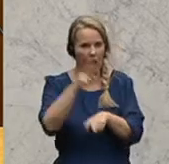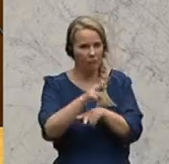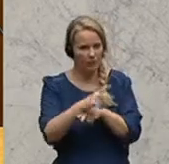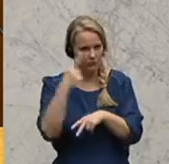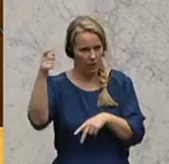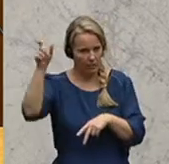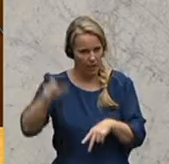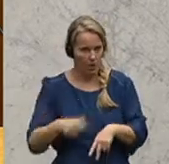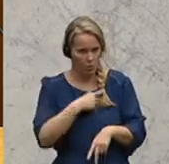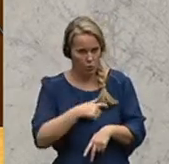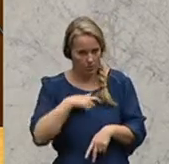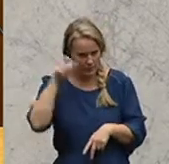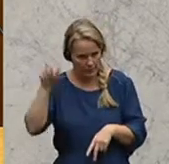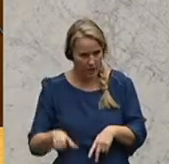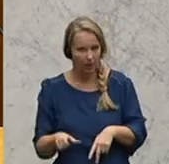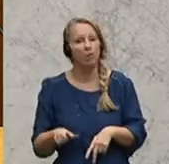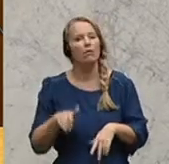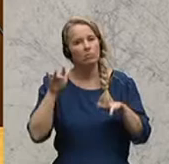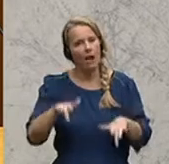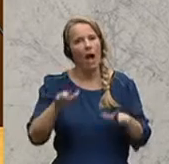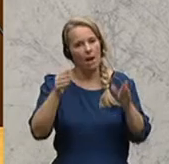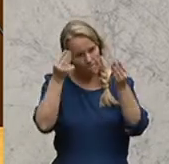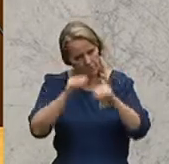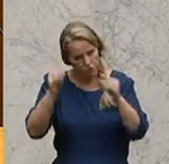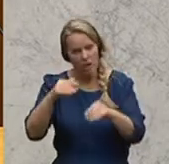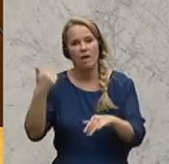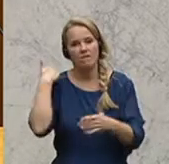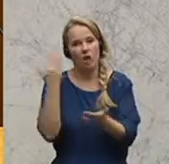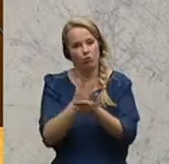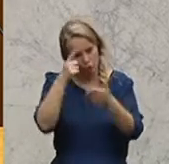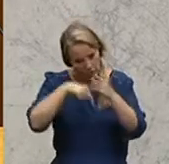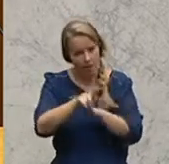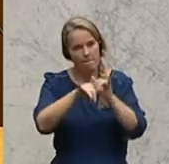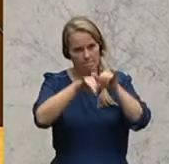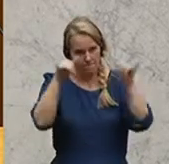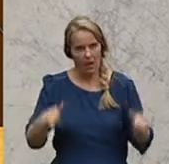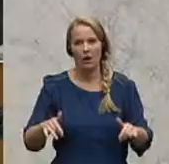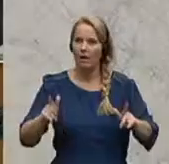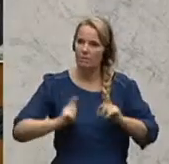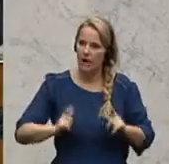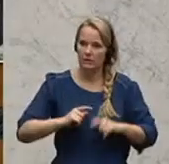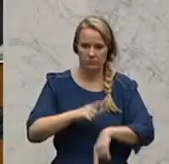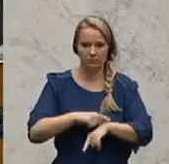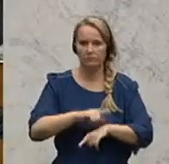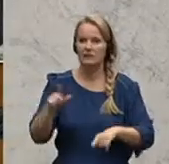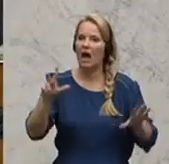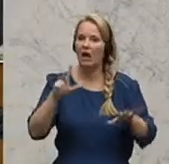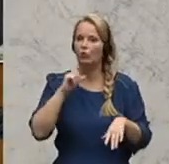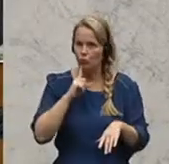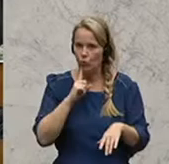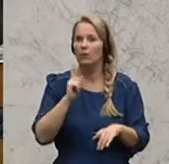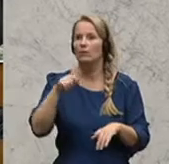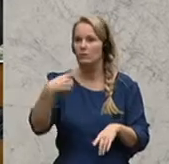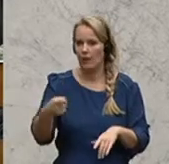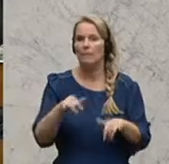der Finanzmarktaufsicht mit allen notwendigen Bescheiden war schon in der Bank und hat nur gewartet, bis es 8 Uhr wird, weil er dann quasi die